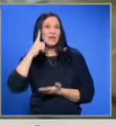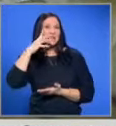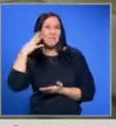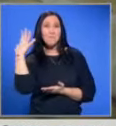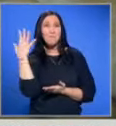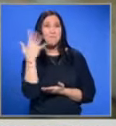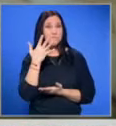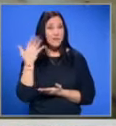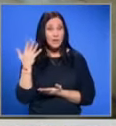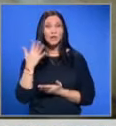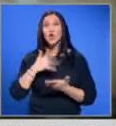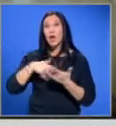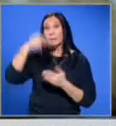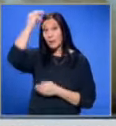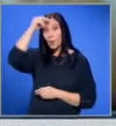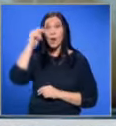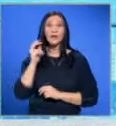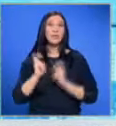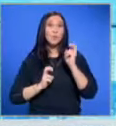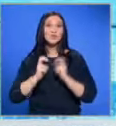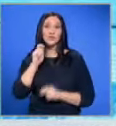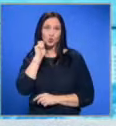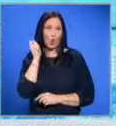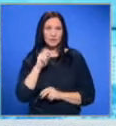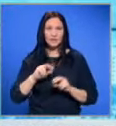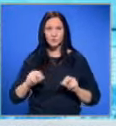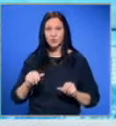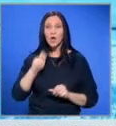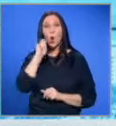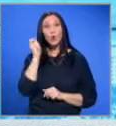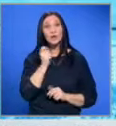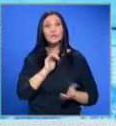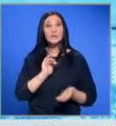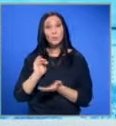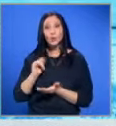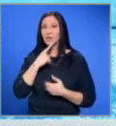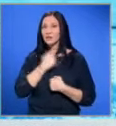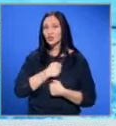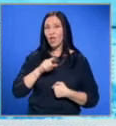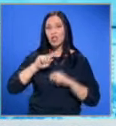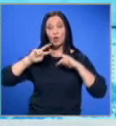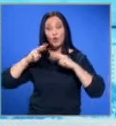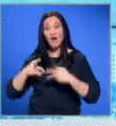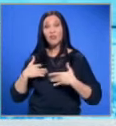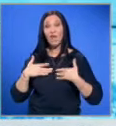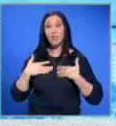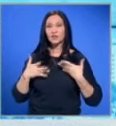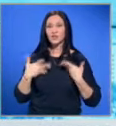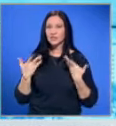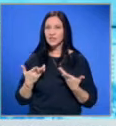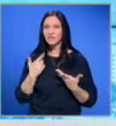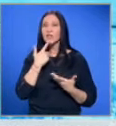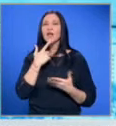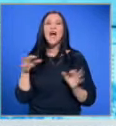хляба на България се произвежда с украинска пшеница. Украинските продукти, за съжаление, не отговарят на нашите изисквания